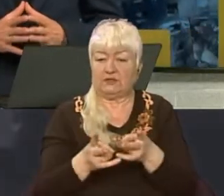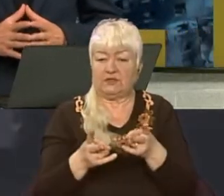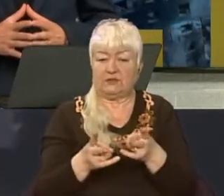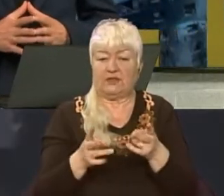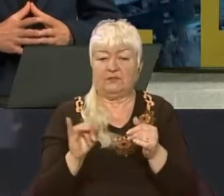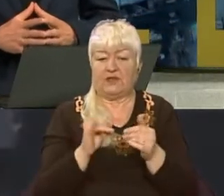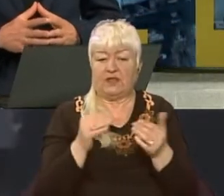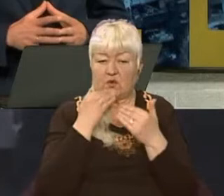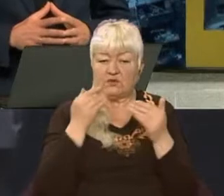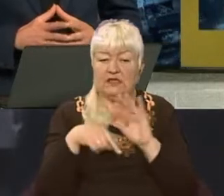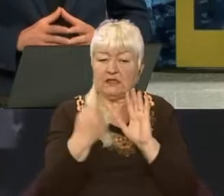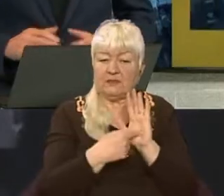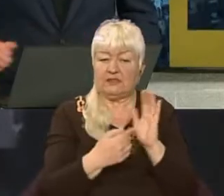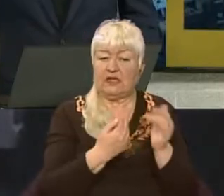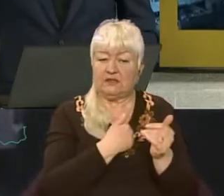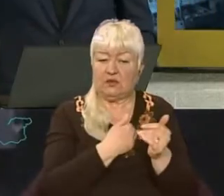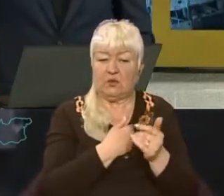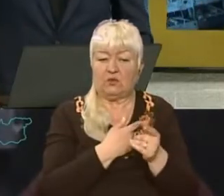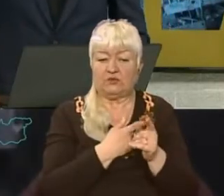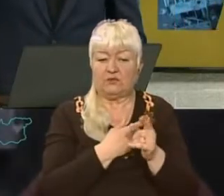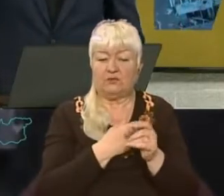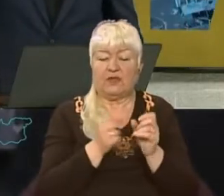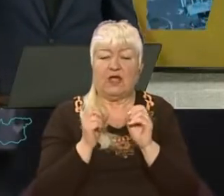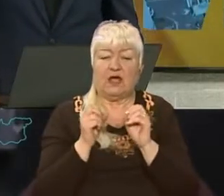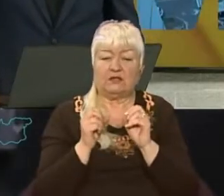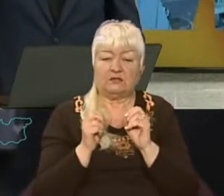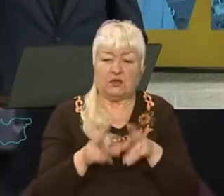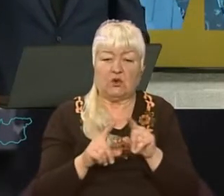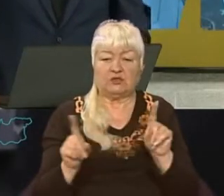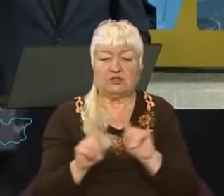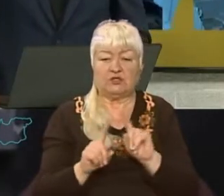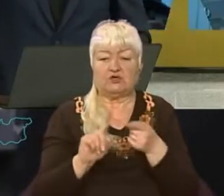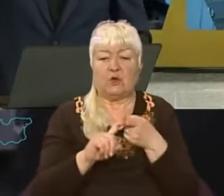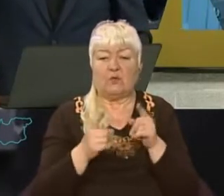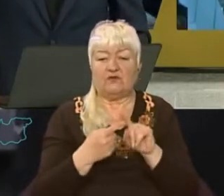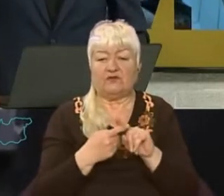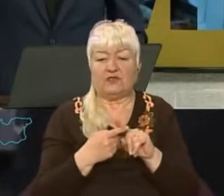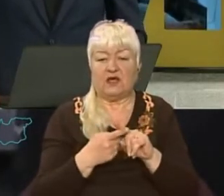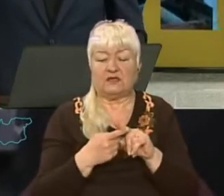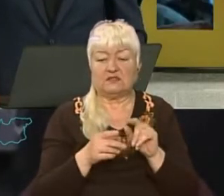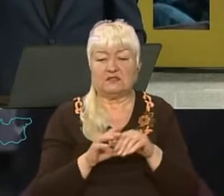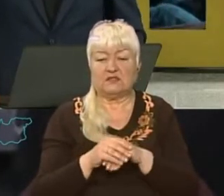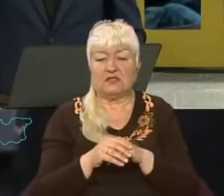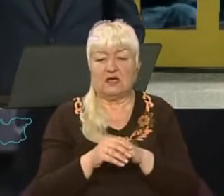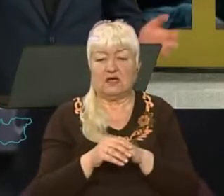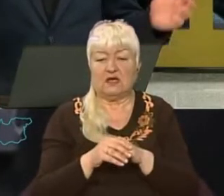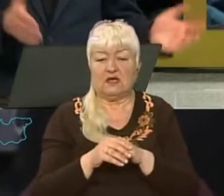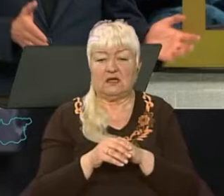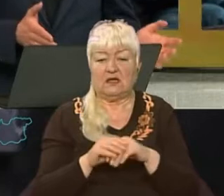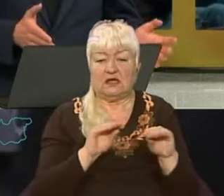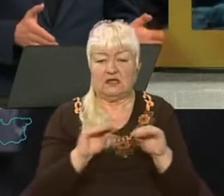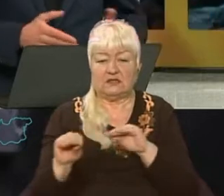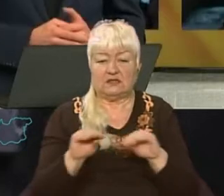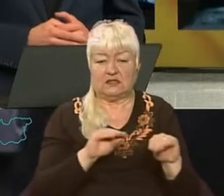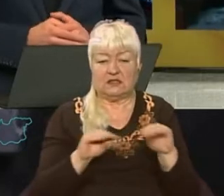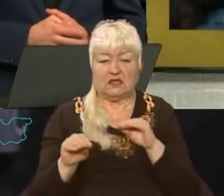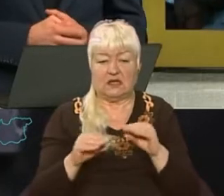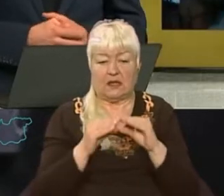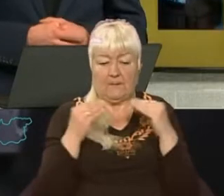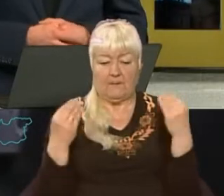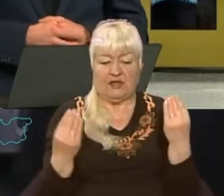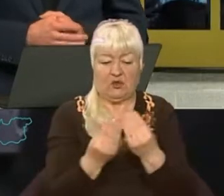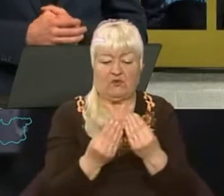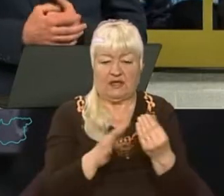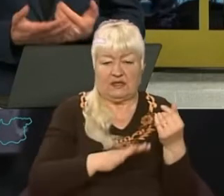питання хотів вам задати з того, про що ми почали говорити. Злочини, які пов'язані з минуванням території. Чи можна